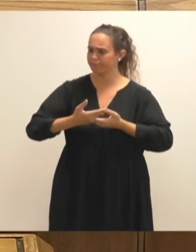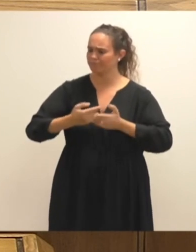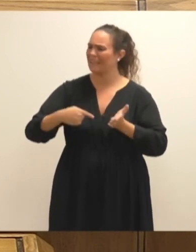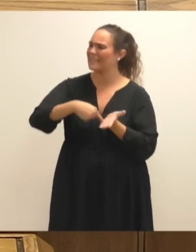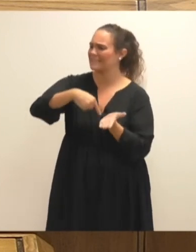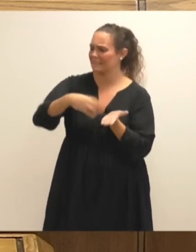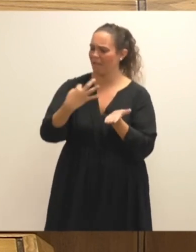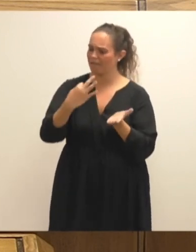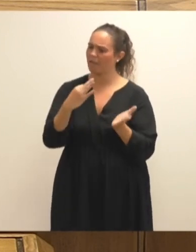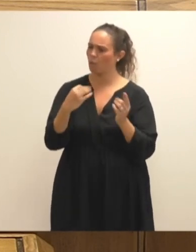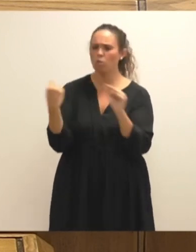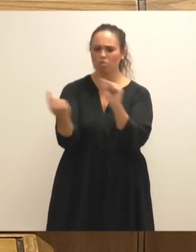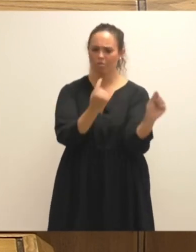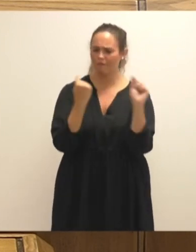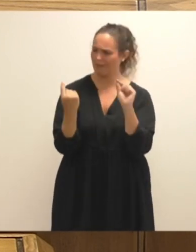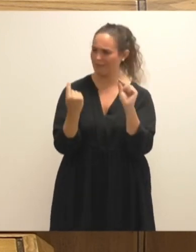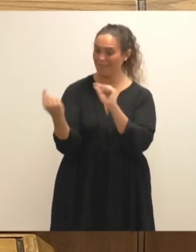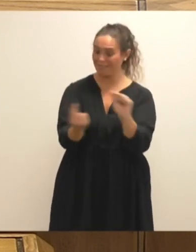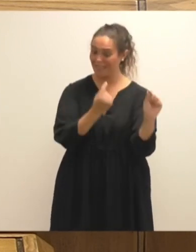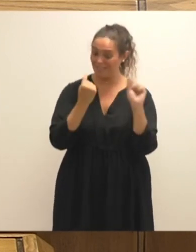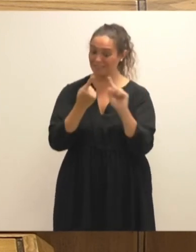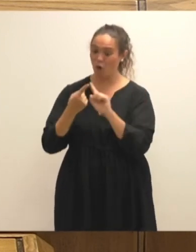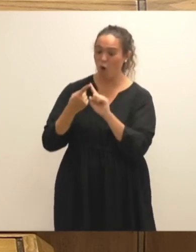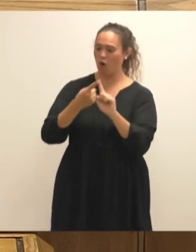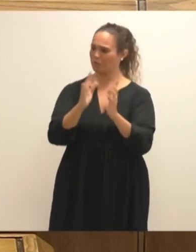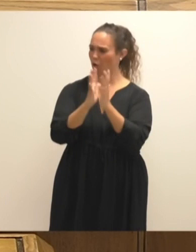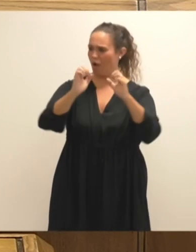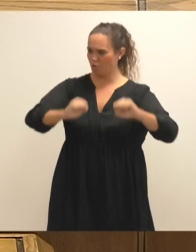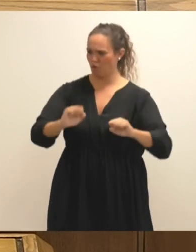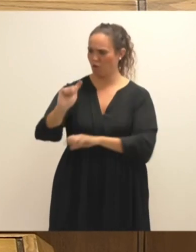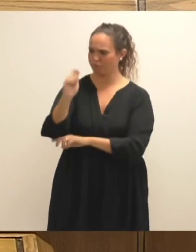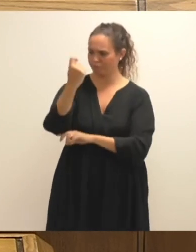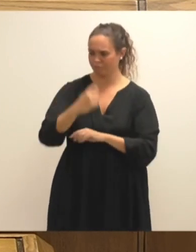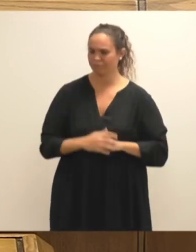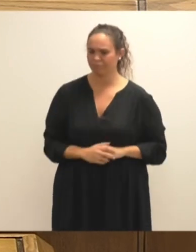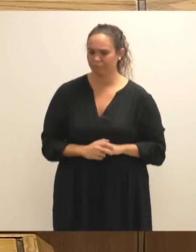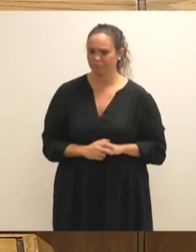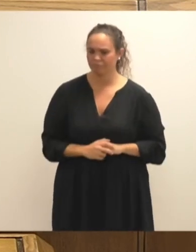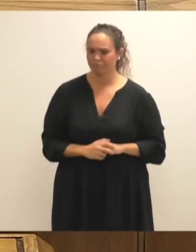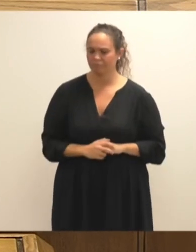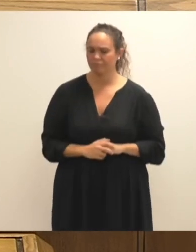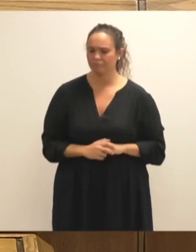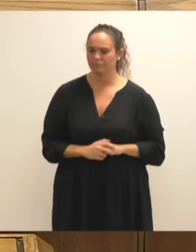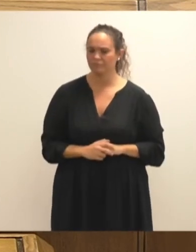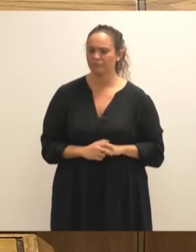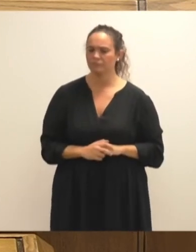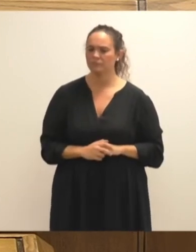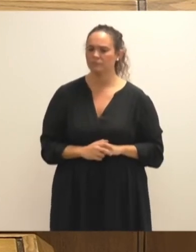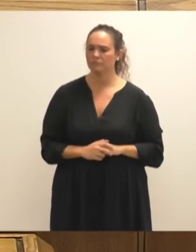Baita ere eta hau da nikustu duta argitu beharrekoa ere bai, adostasunak lortuaren